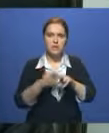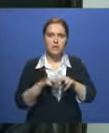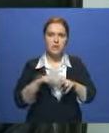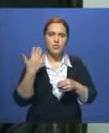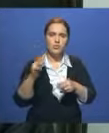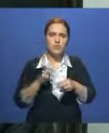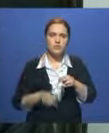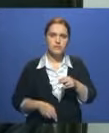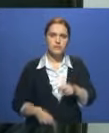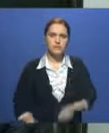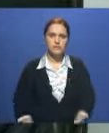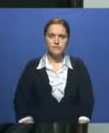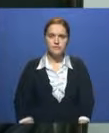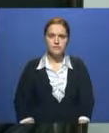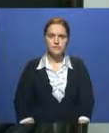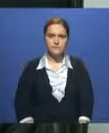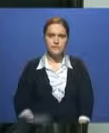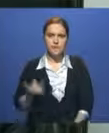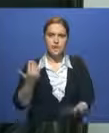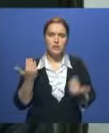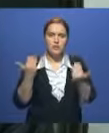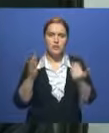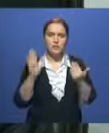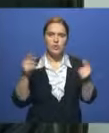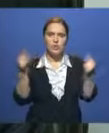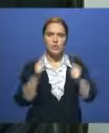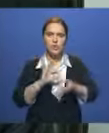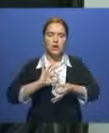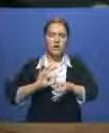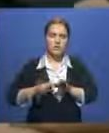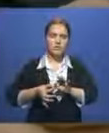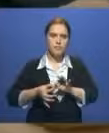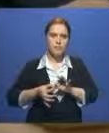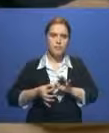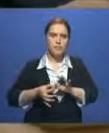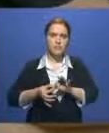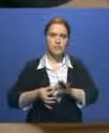основном закончились. Идут только конкретные детализации некоторых моментов. Продолжение следует...